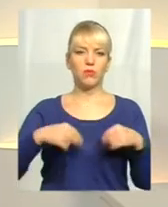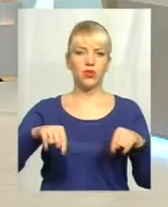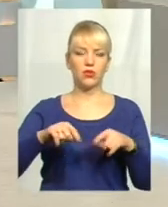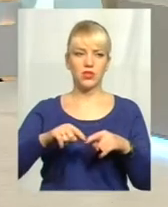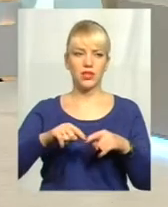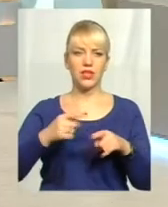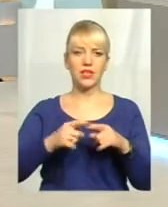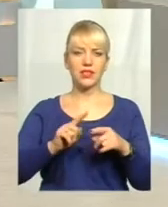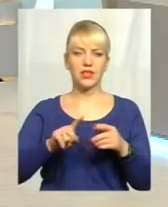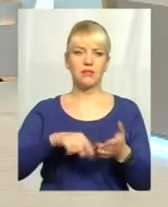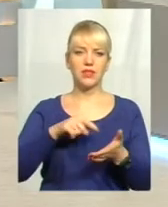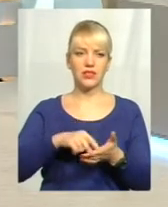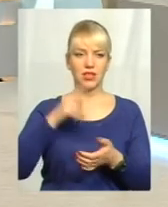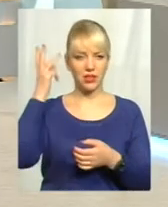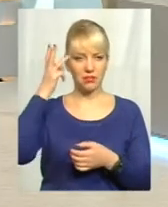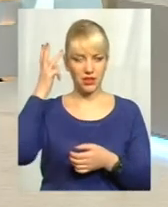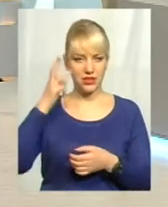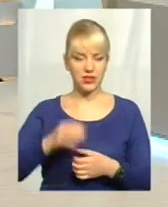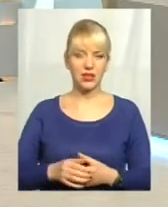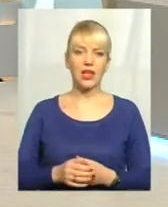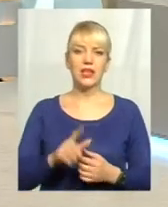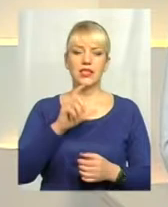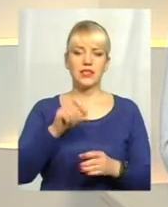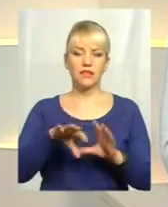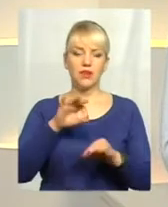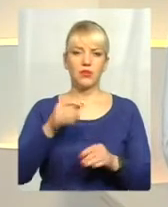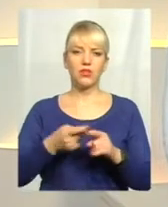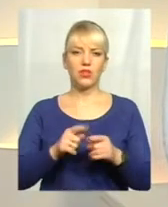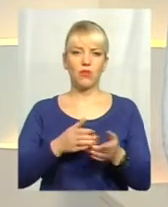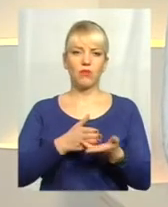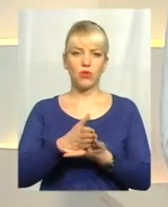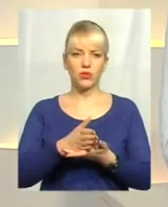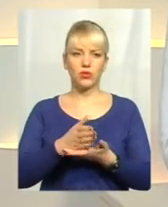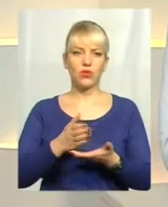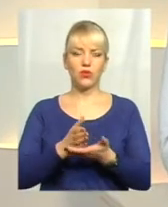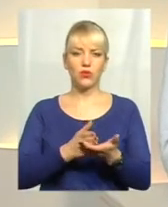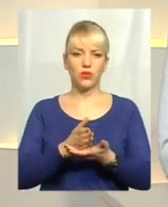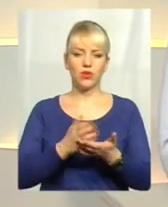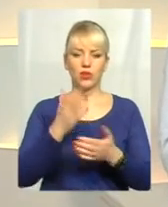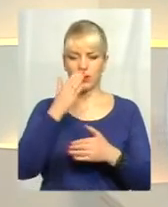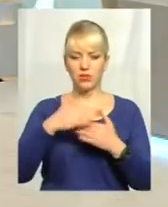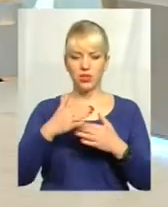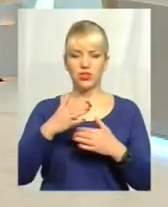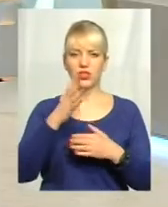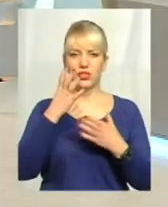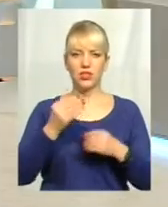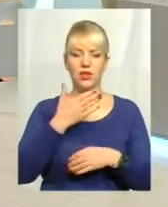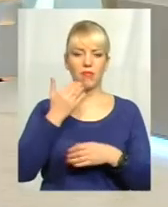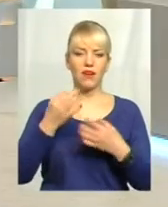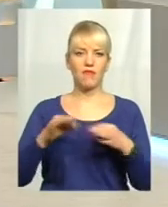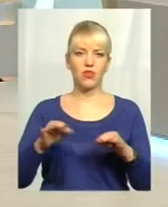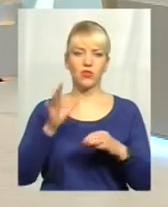а підрозділ – це міський Хмельницький, за вибраною вами послугою на найближчі дні немає вільного часу. От чи можу я